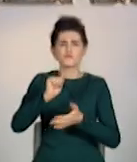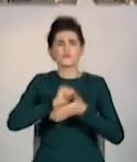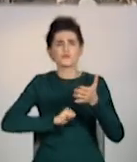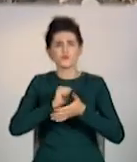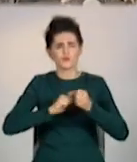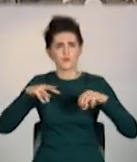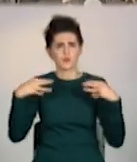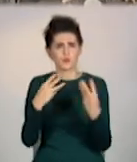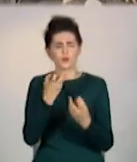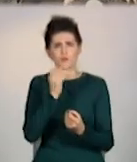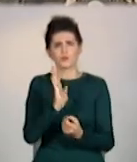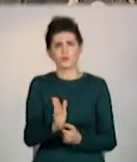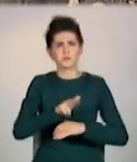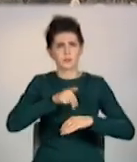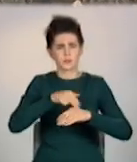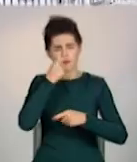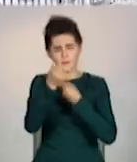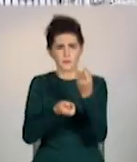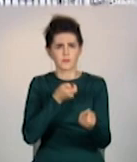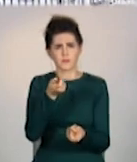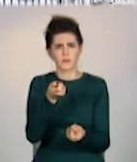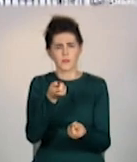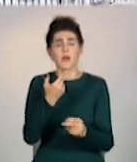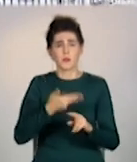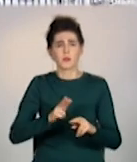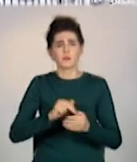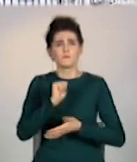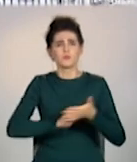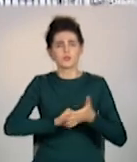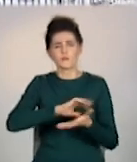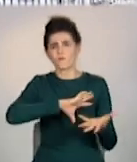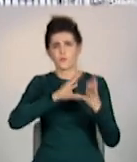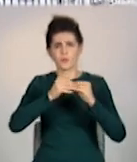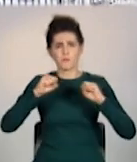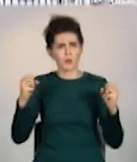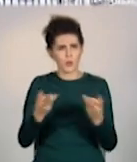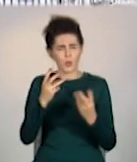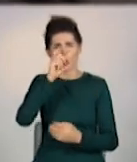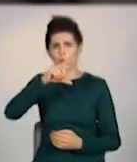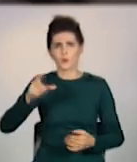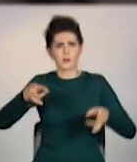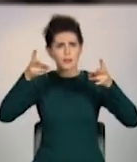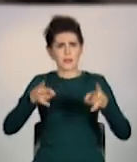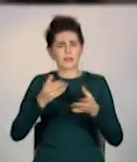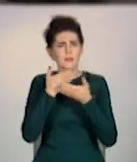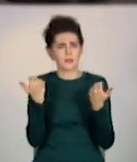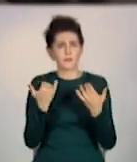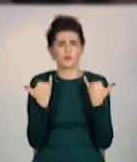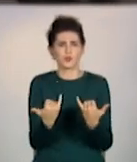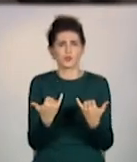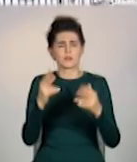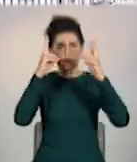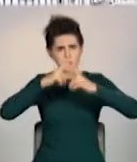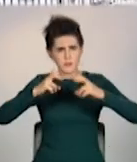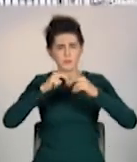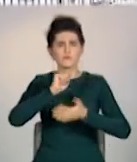пожежі, з'ясовують правоохоронці. В результаті пожежі ніхто не постраждав. Наразі встановлюються причини цієї пожежі